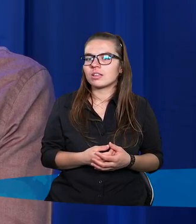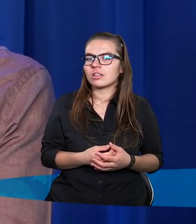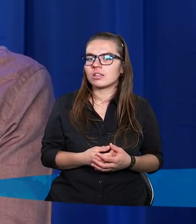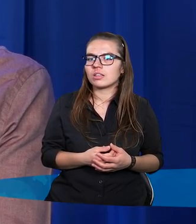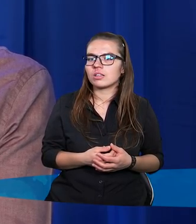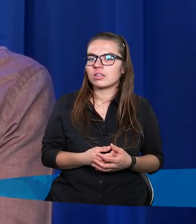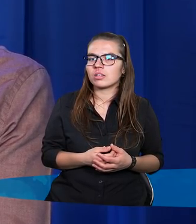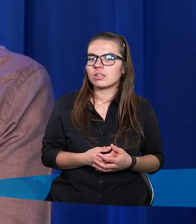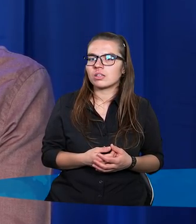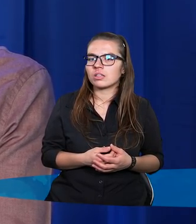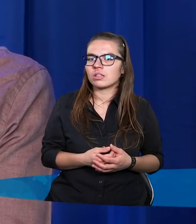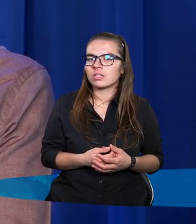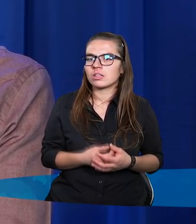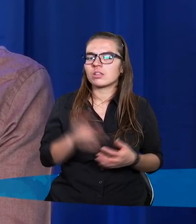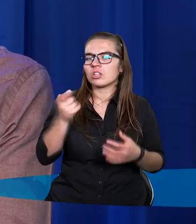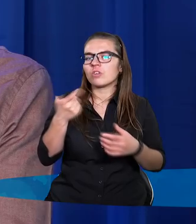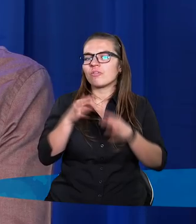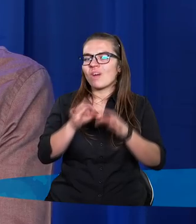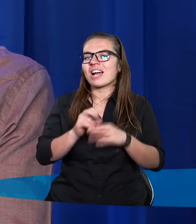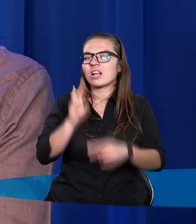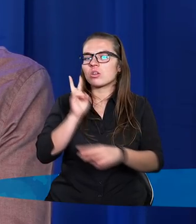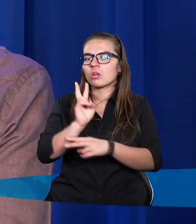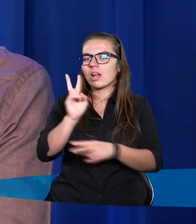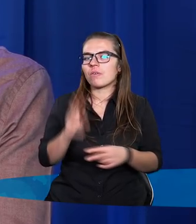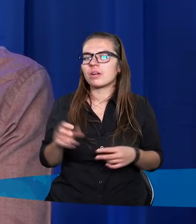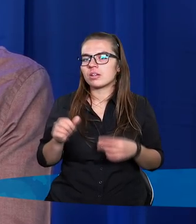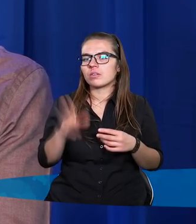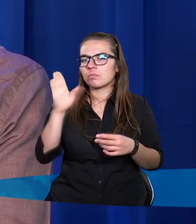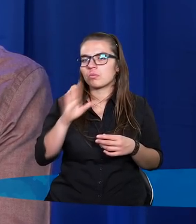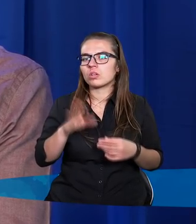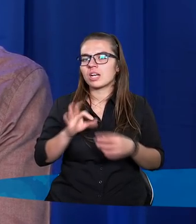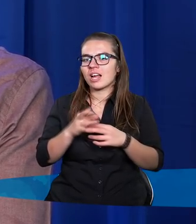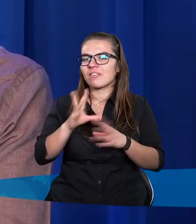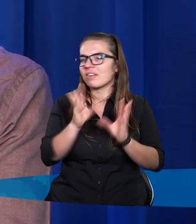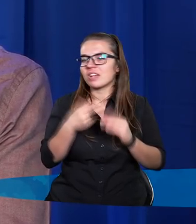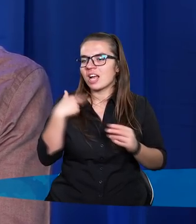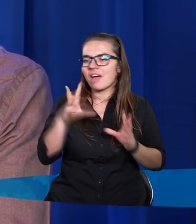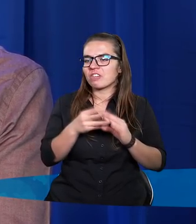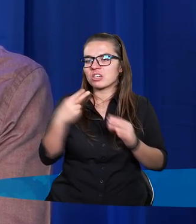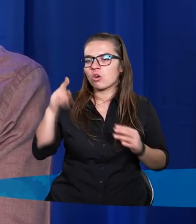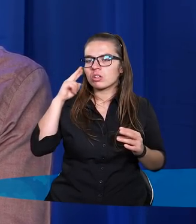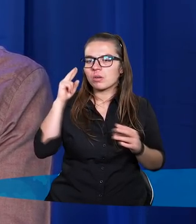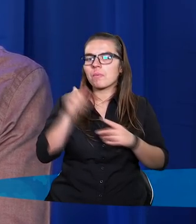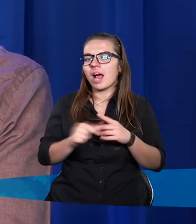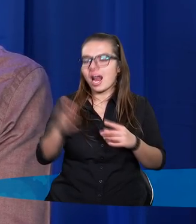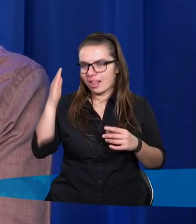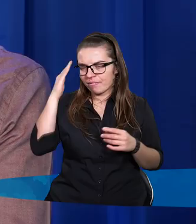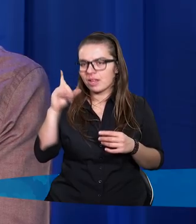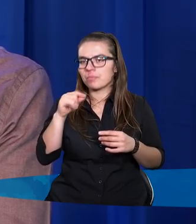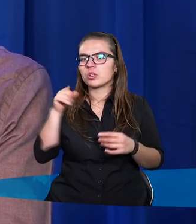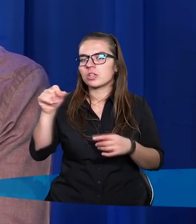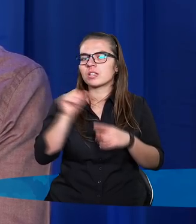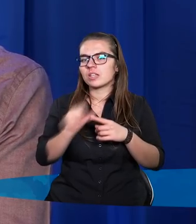To też się sprowadza do zaufania. Kiedy powiemy, Panie Boże, nawet jak wszystkiego nie rozumiem, ale wiem, że